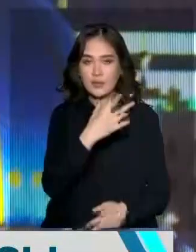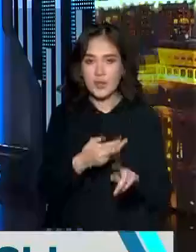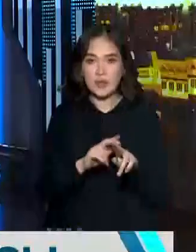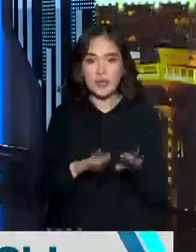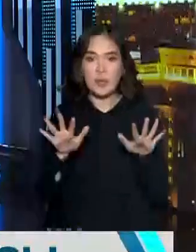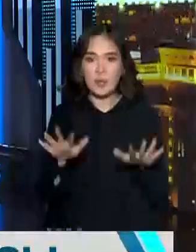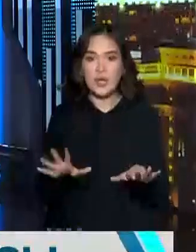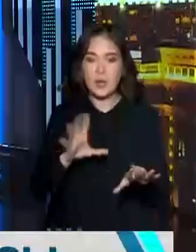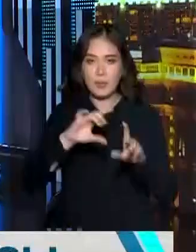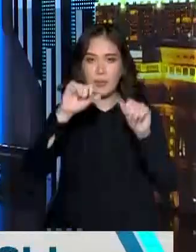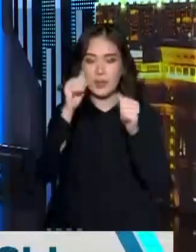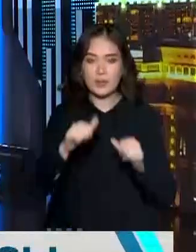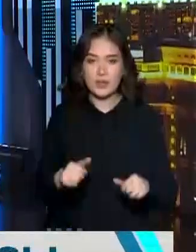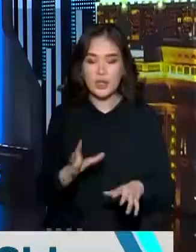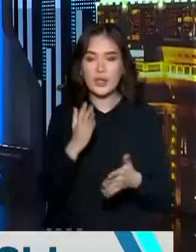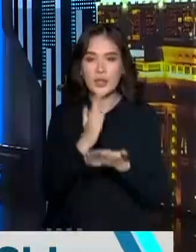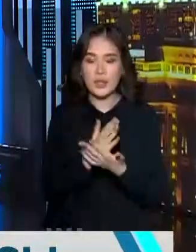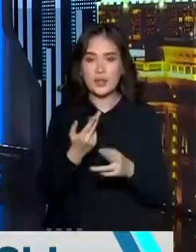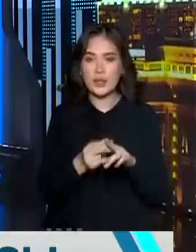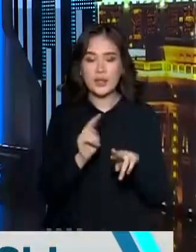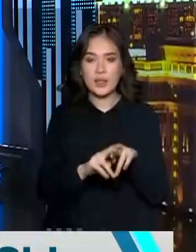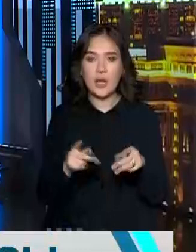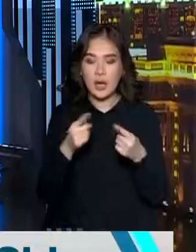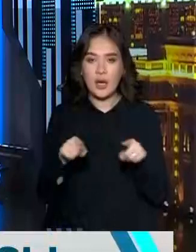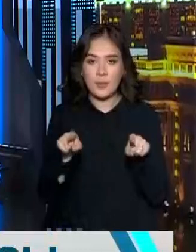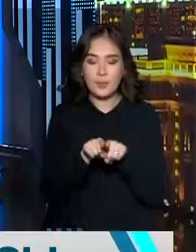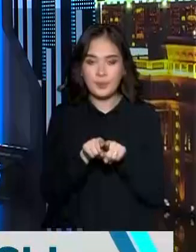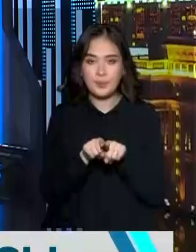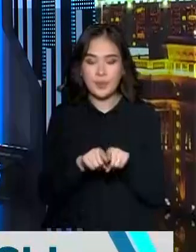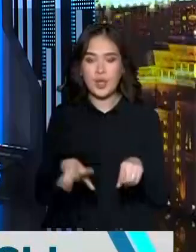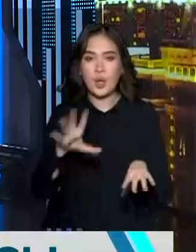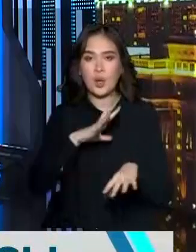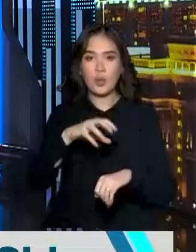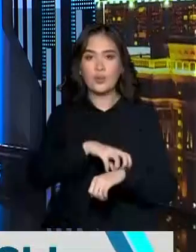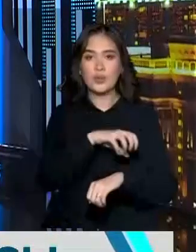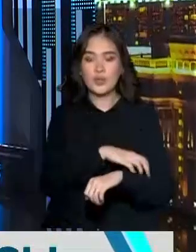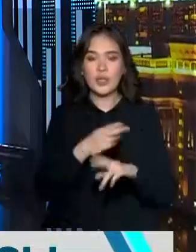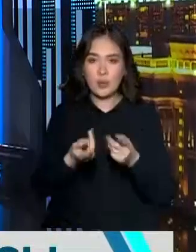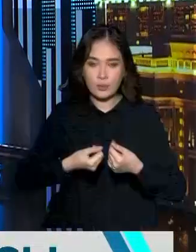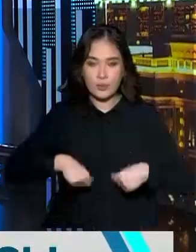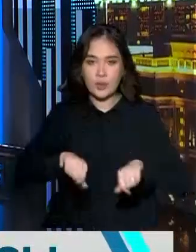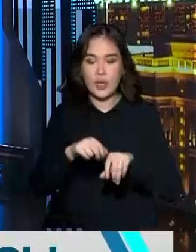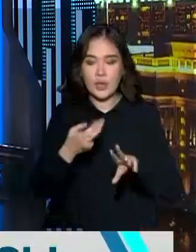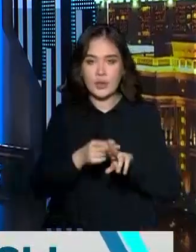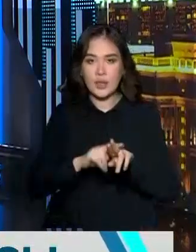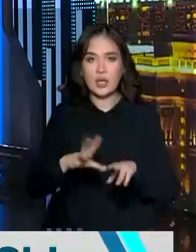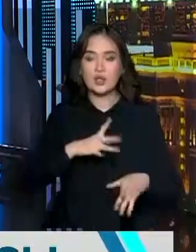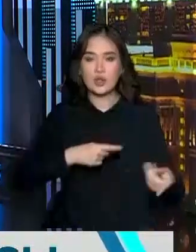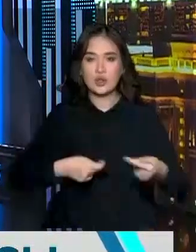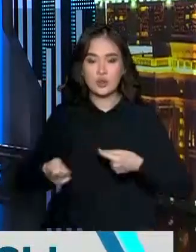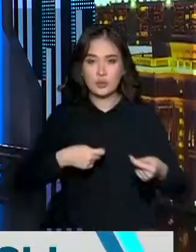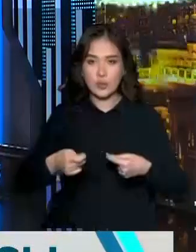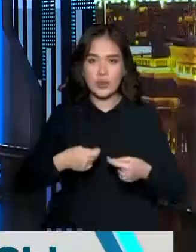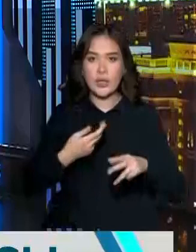осы біздің портфелді жатыр. Нақты біздің осы комитеттің бүшесі Ершоқ мұржа сүгізбі жатыр оны.